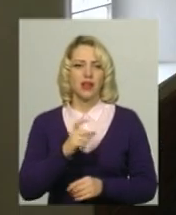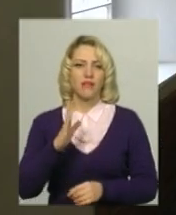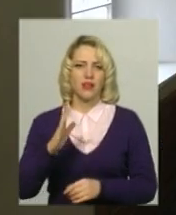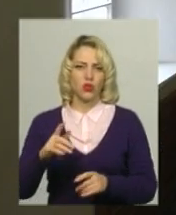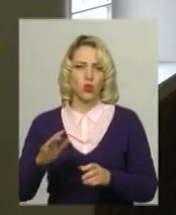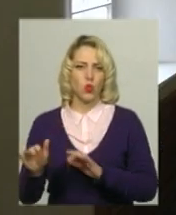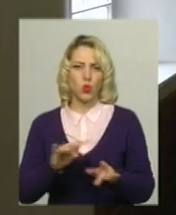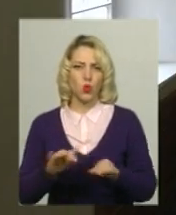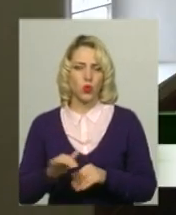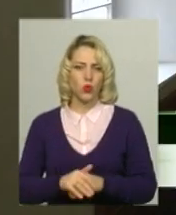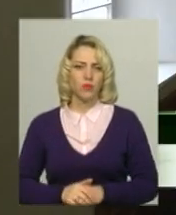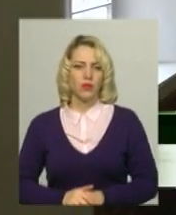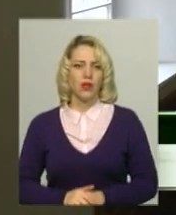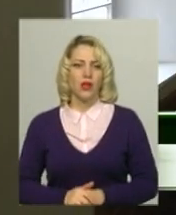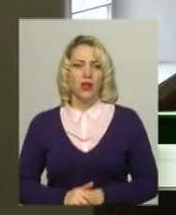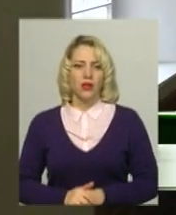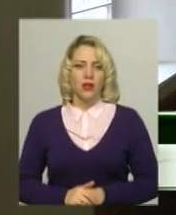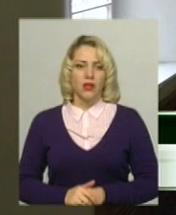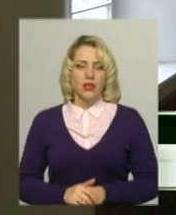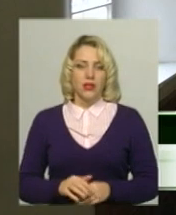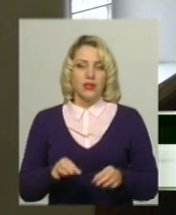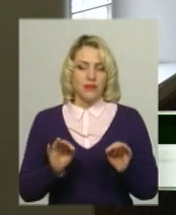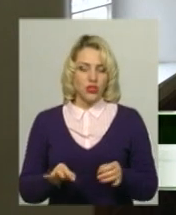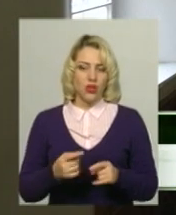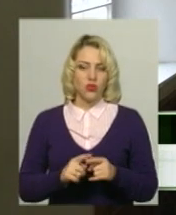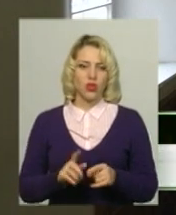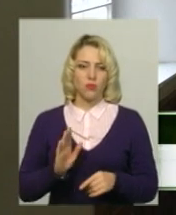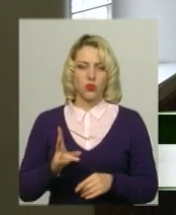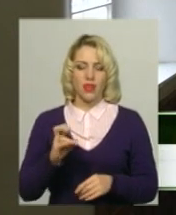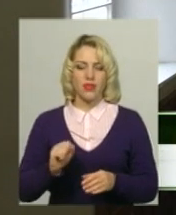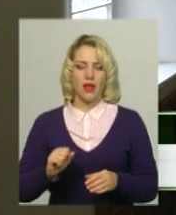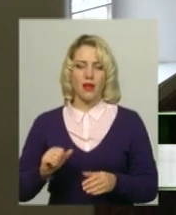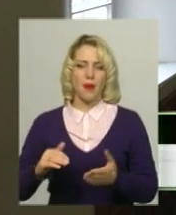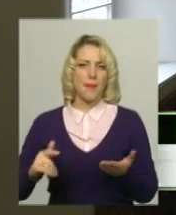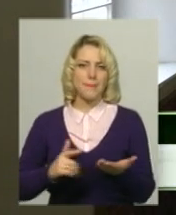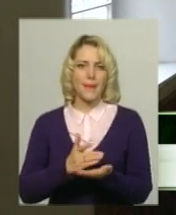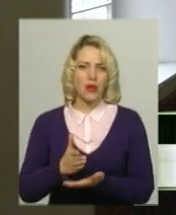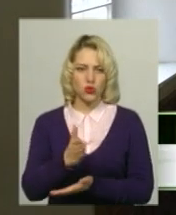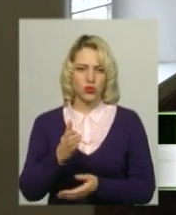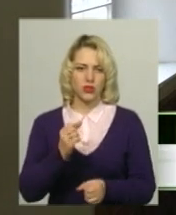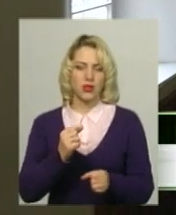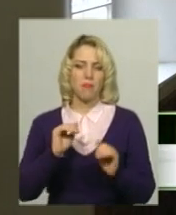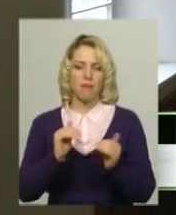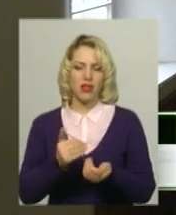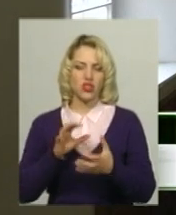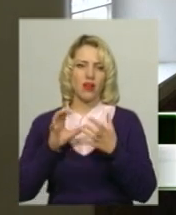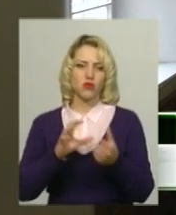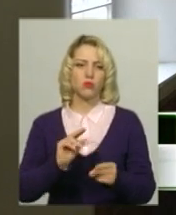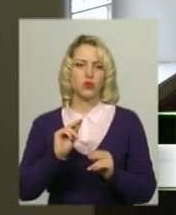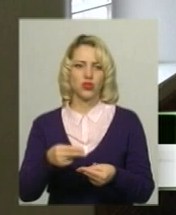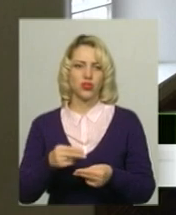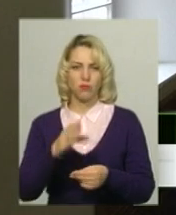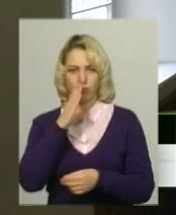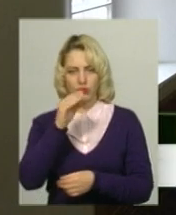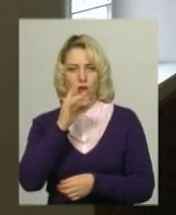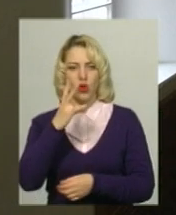Звичайно, їх буде на маршруті працювати менше автобусів, ніж б працювало в маршрутах.